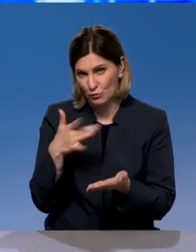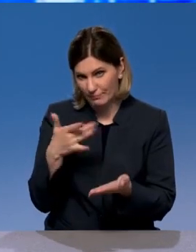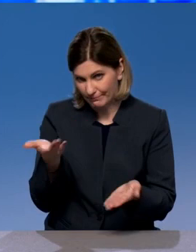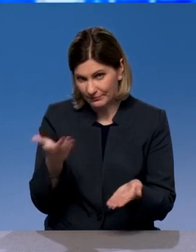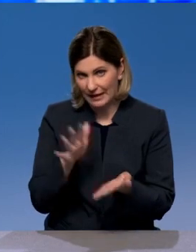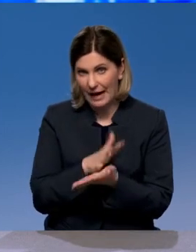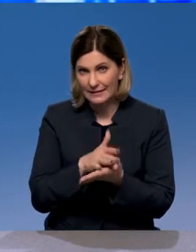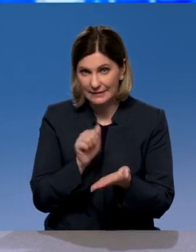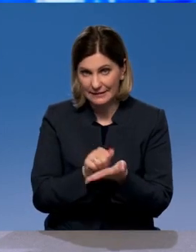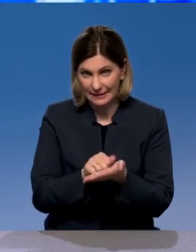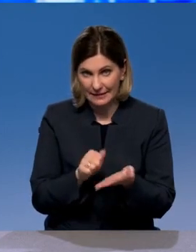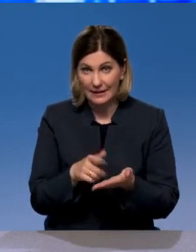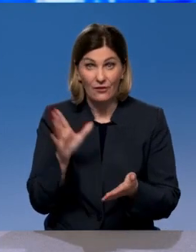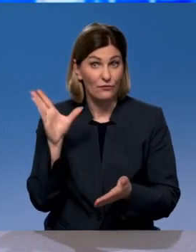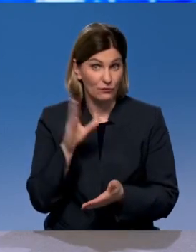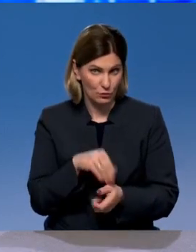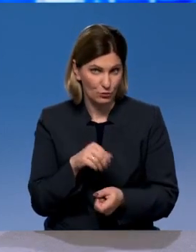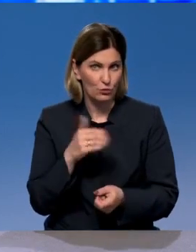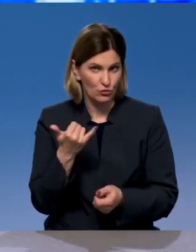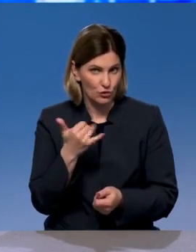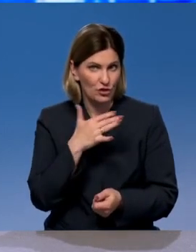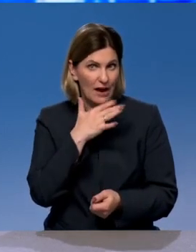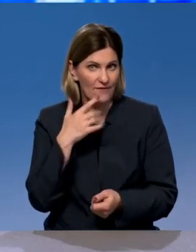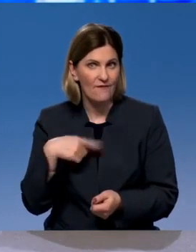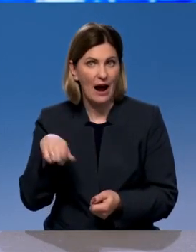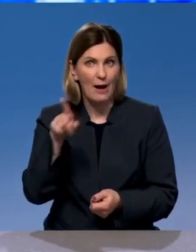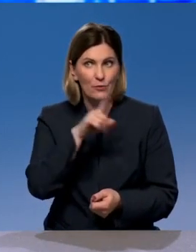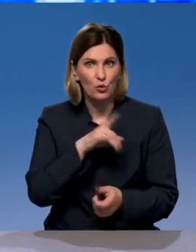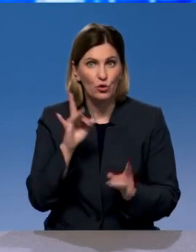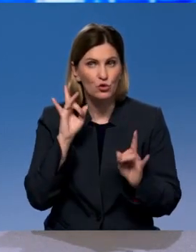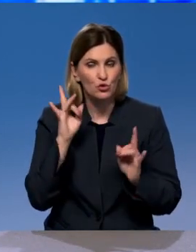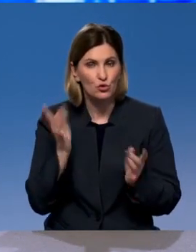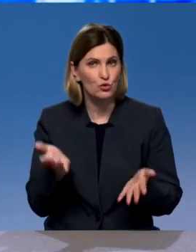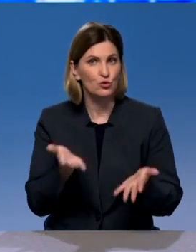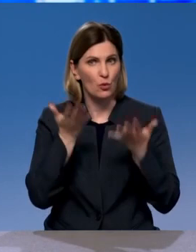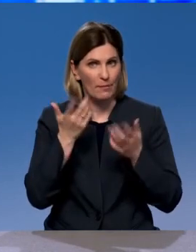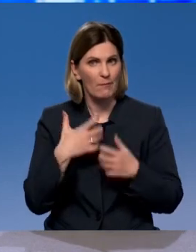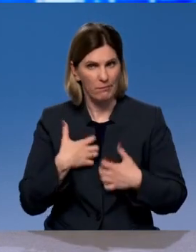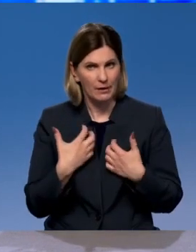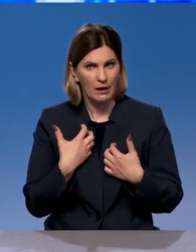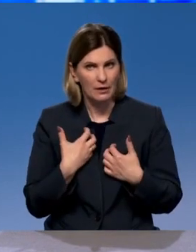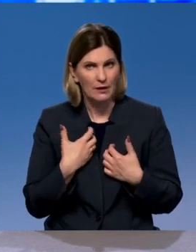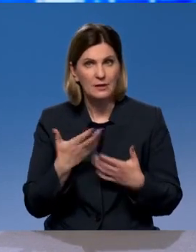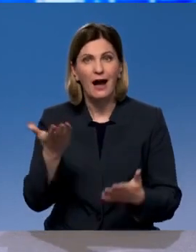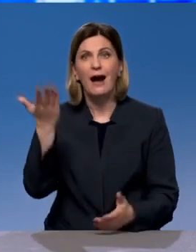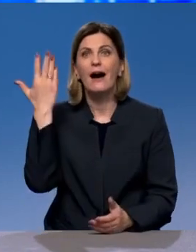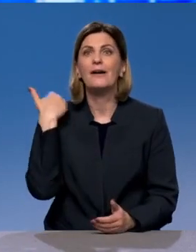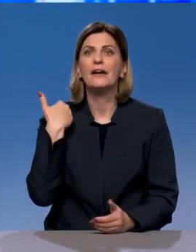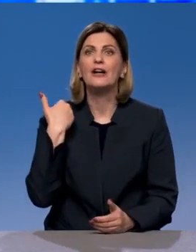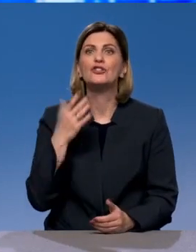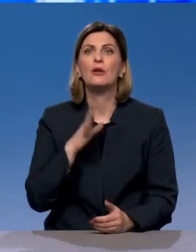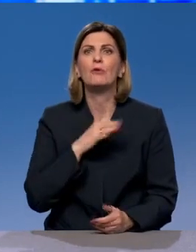такое может быть. И действительно, во многие сейчас. Вот гласности многие боятся. Ведь раньше гласность, это было что-то ого-го, это или